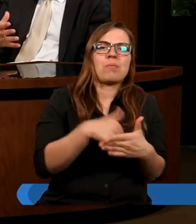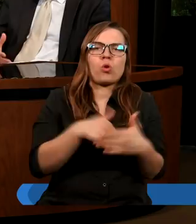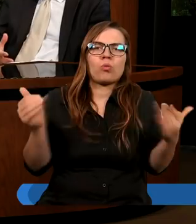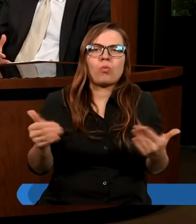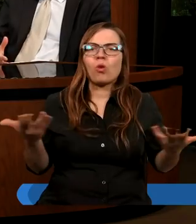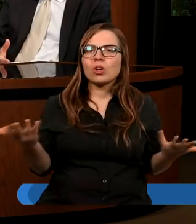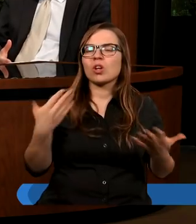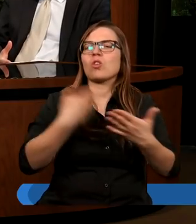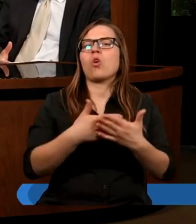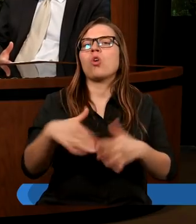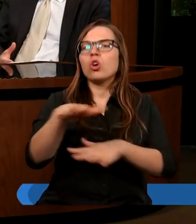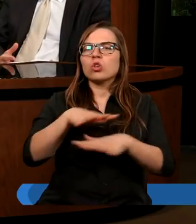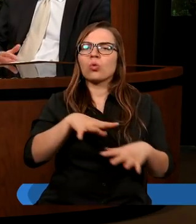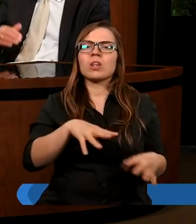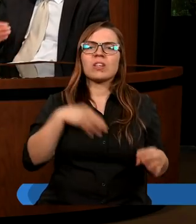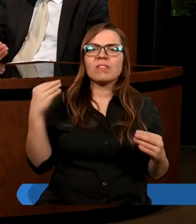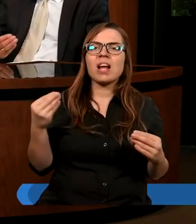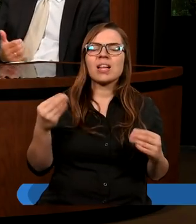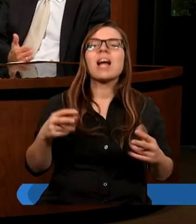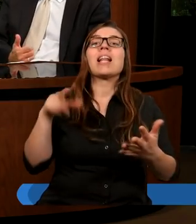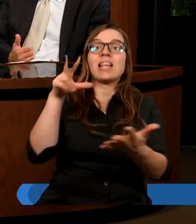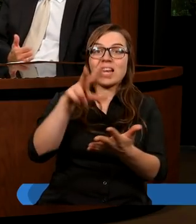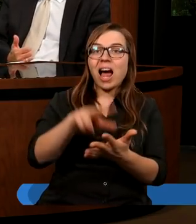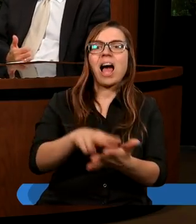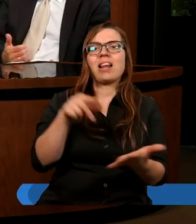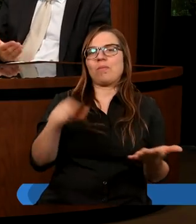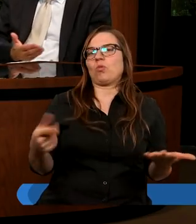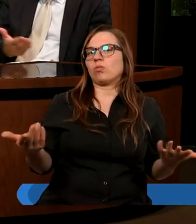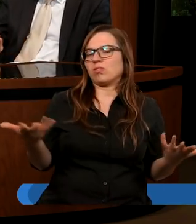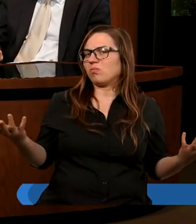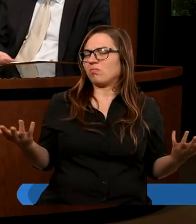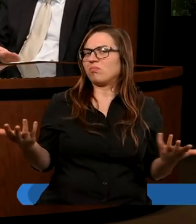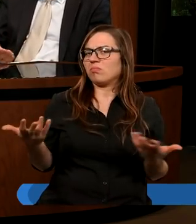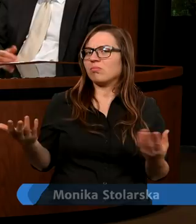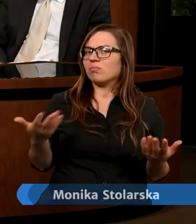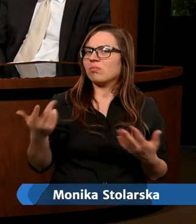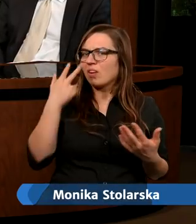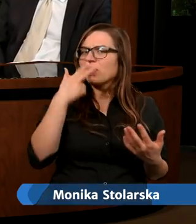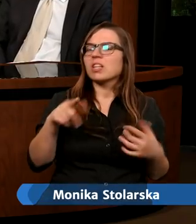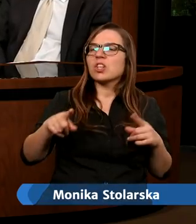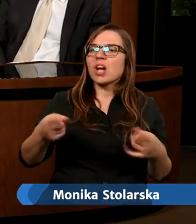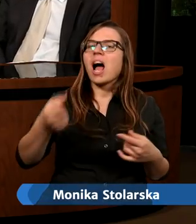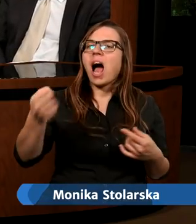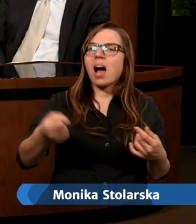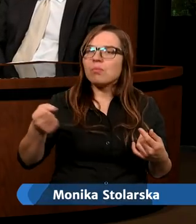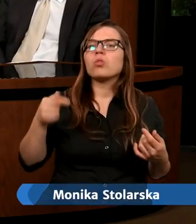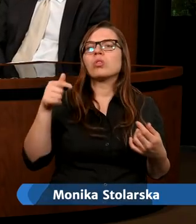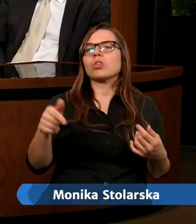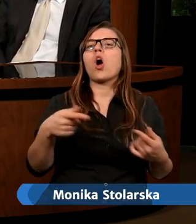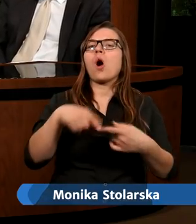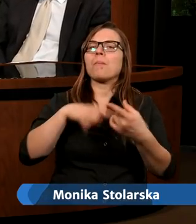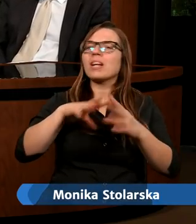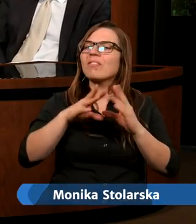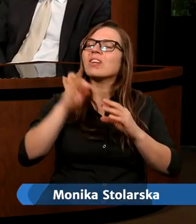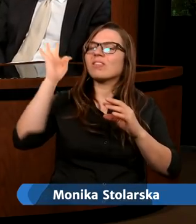skoro Duch Święty zaakceptował to? A wiemy, że dzieje apostolskie to przede wszystkim działanie